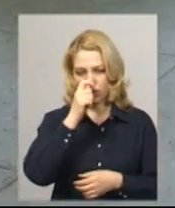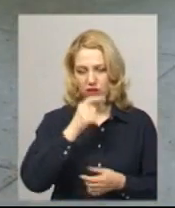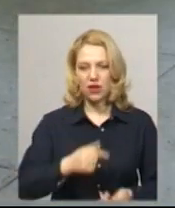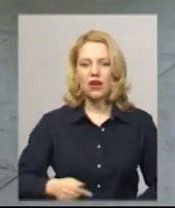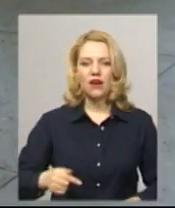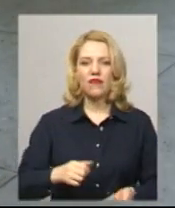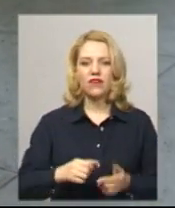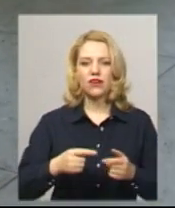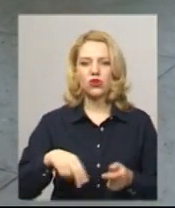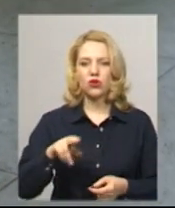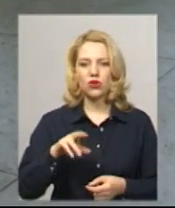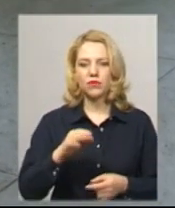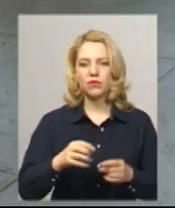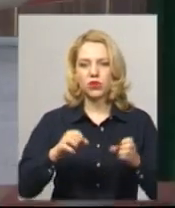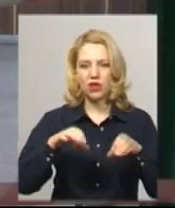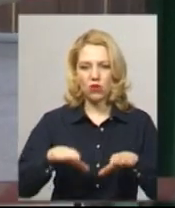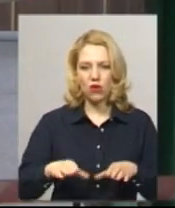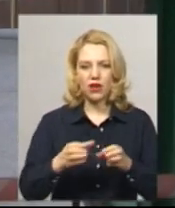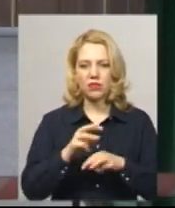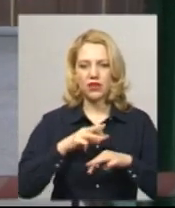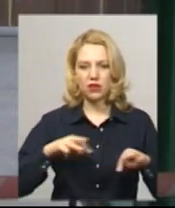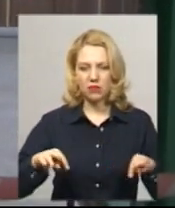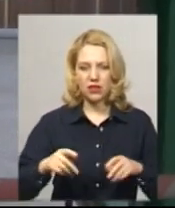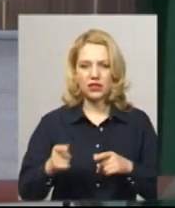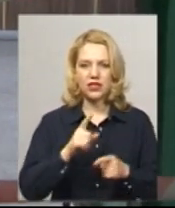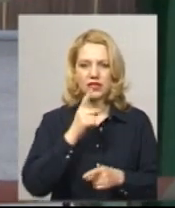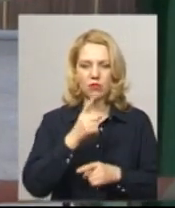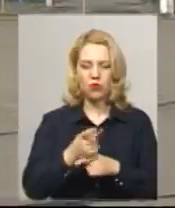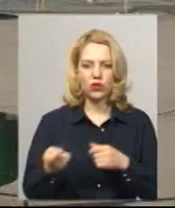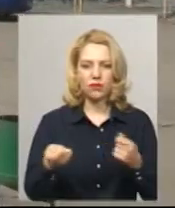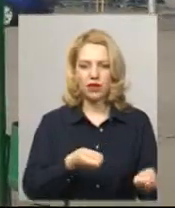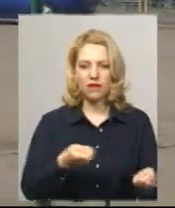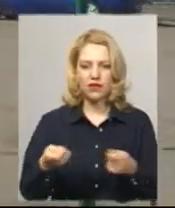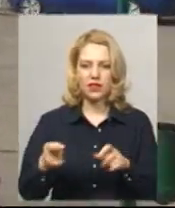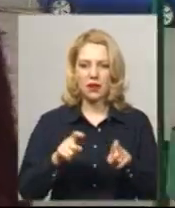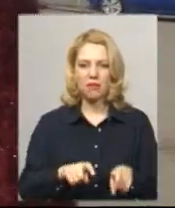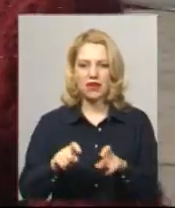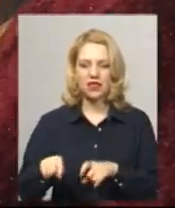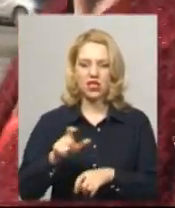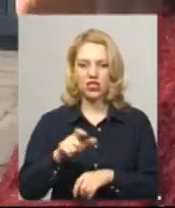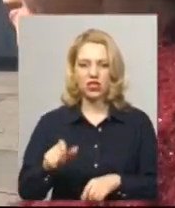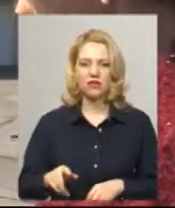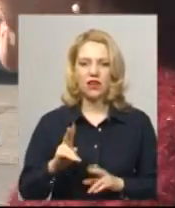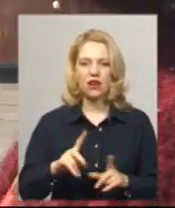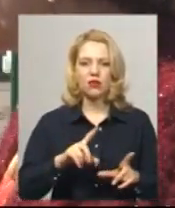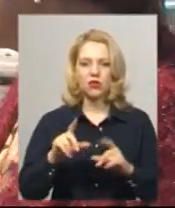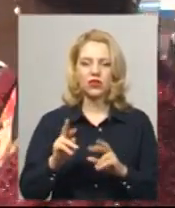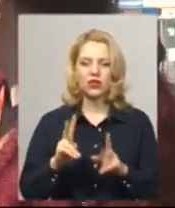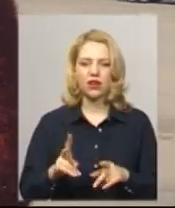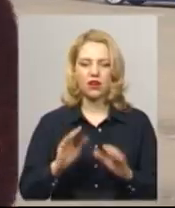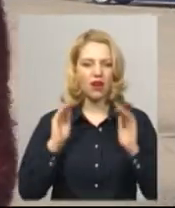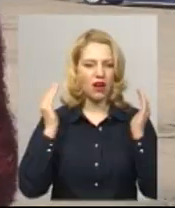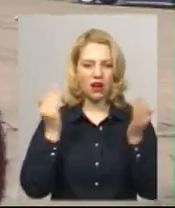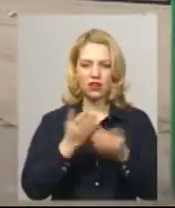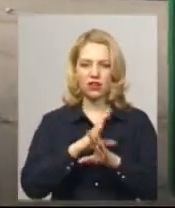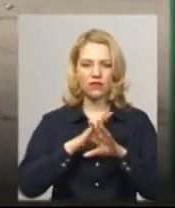Кабінету міністрів України, заборонено перевозити пасажирів між областями та районами. Як ви приїхали до пресивого, якщо... Карантин, все,